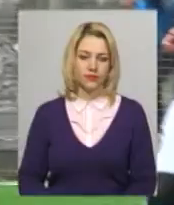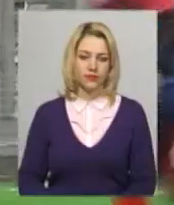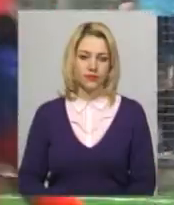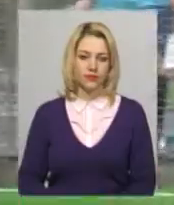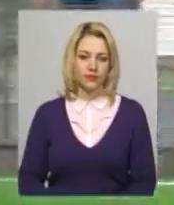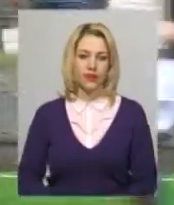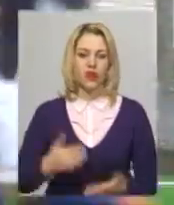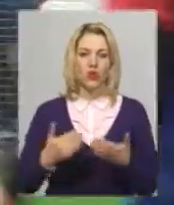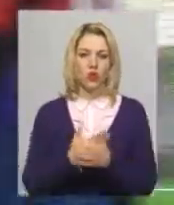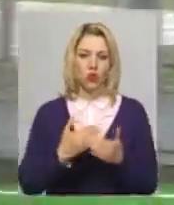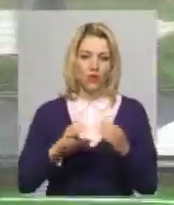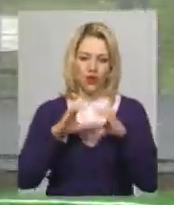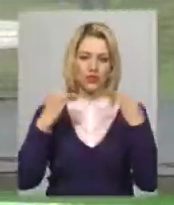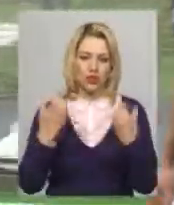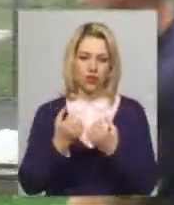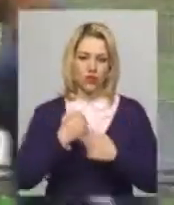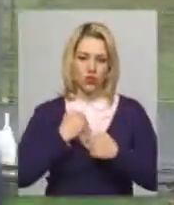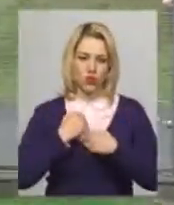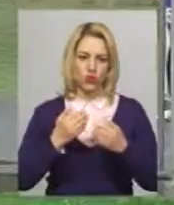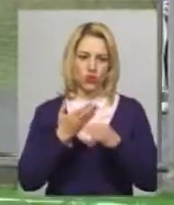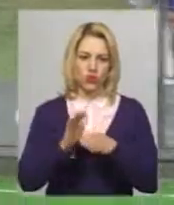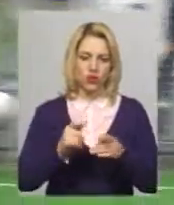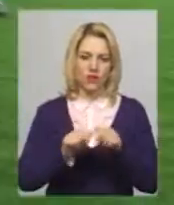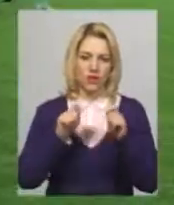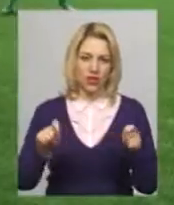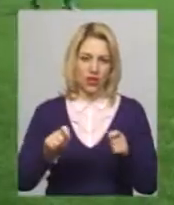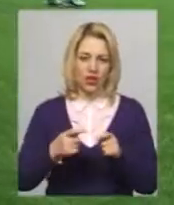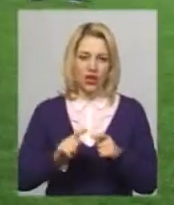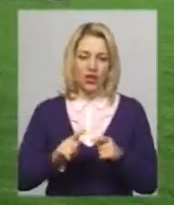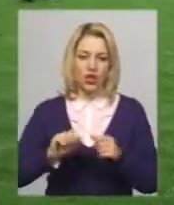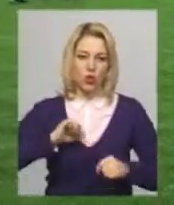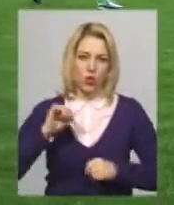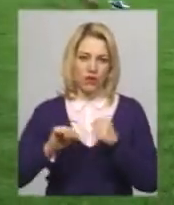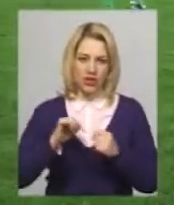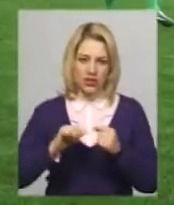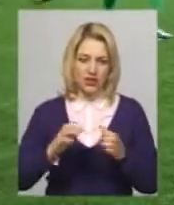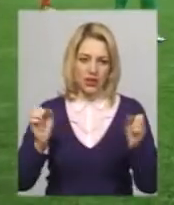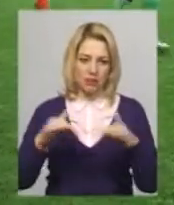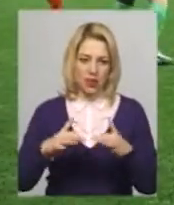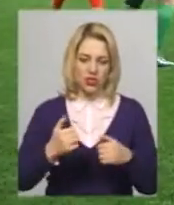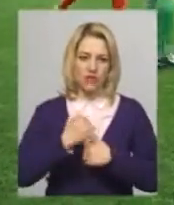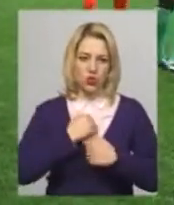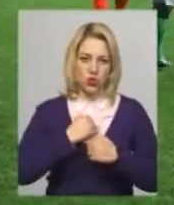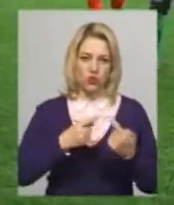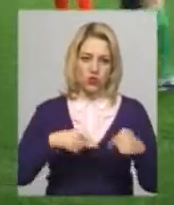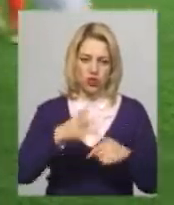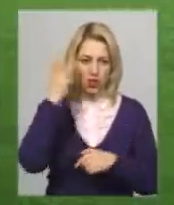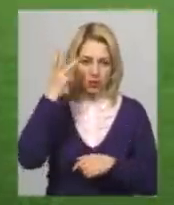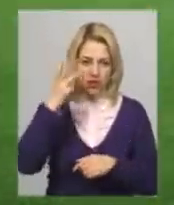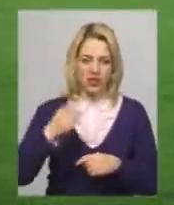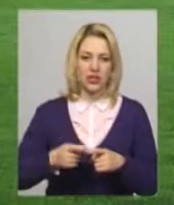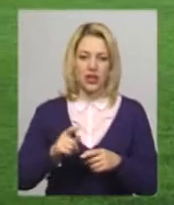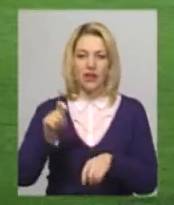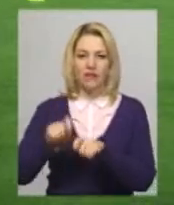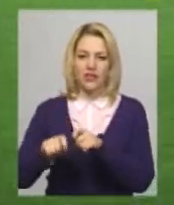Новий стадіон у військовій частині відкрили товариським матчем. Участь у ньому взяли футбольні команди військових частин Хмельницького, команда обласної